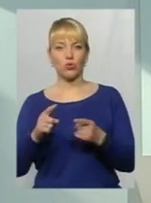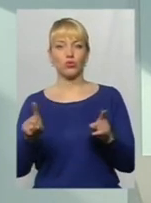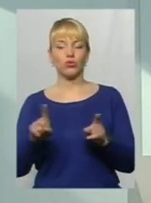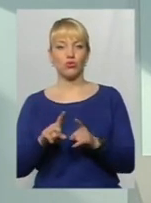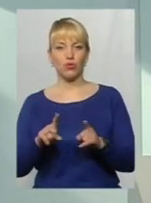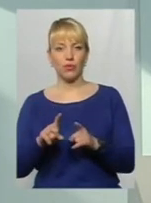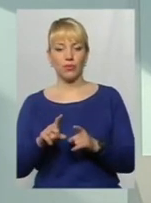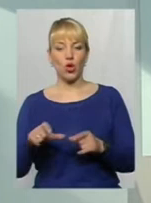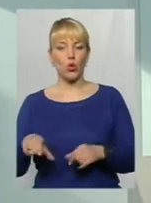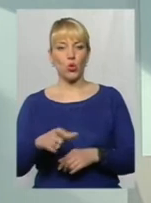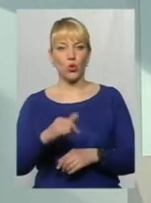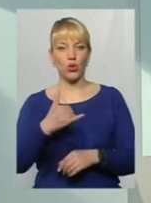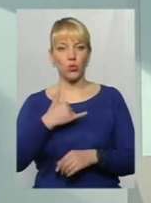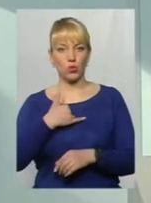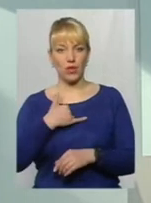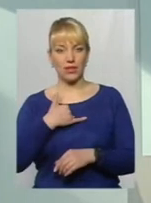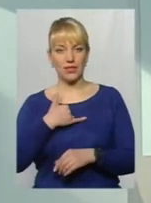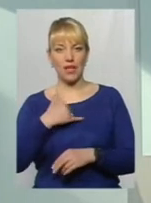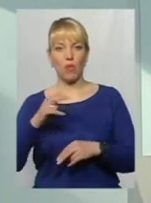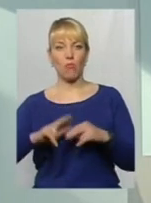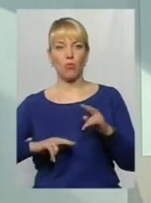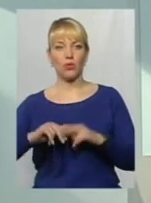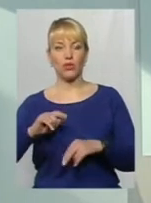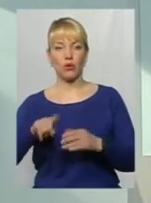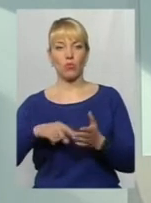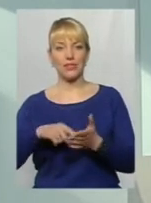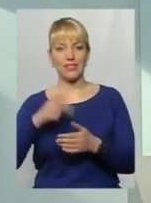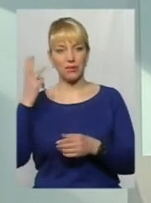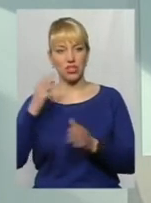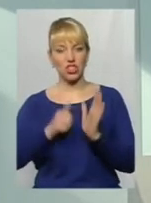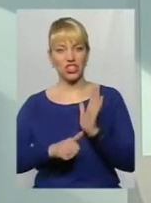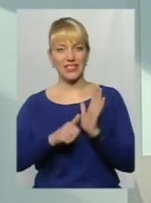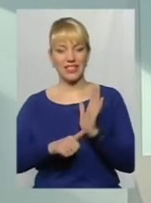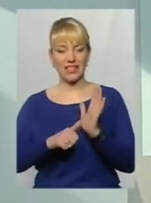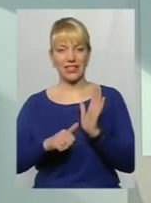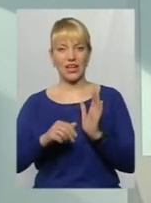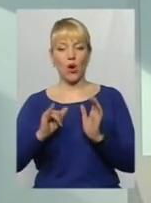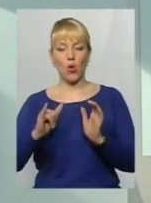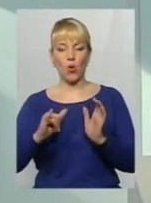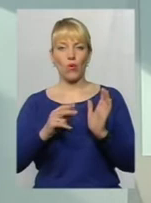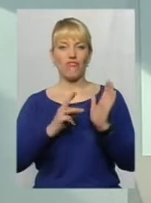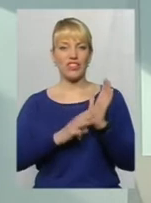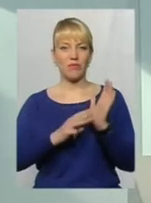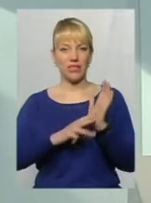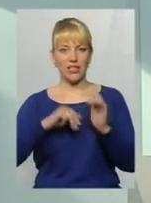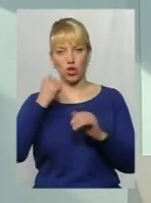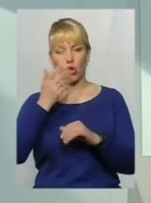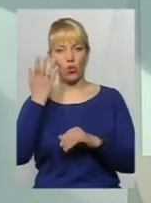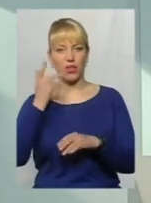дороги в нас побудовані в місті Хмельницькому 60-70-80-ті роки, тоді, коли